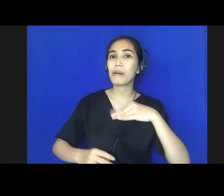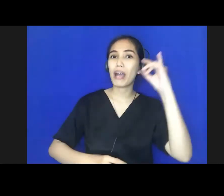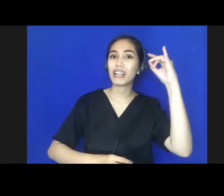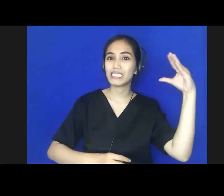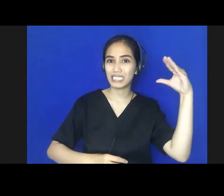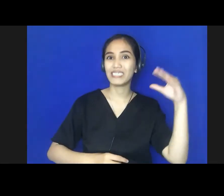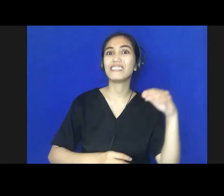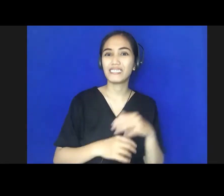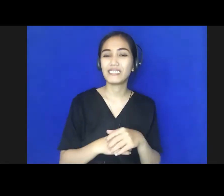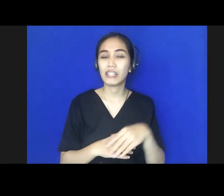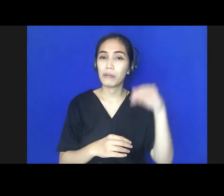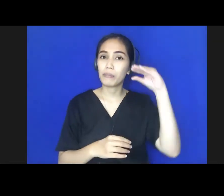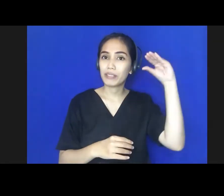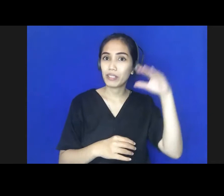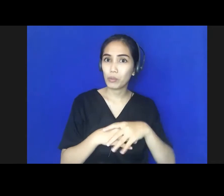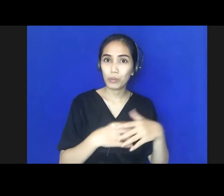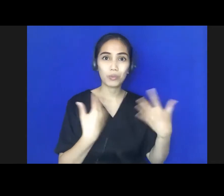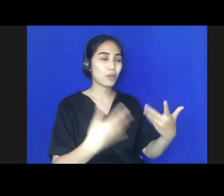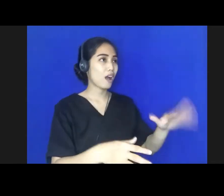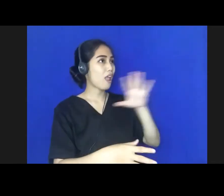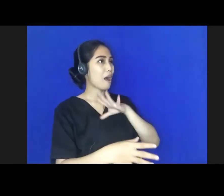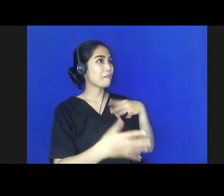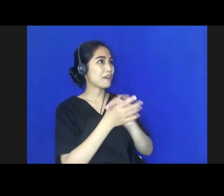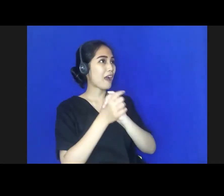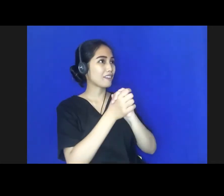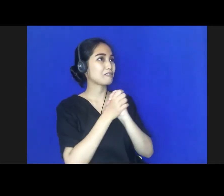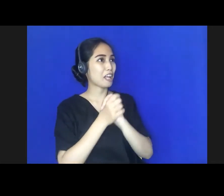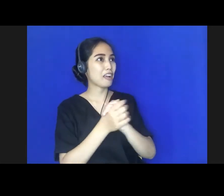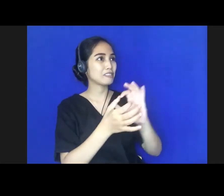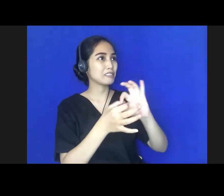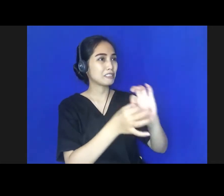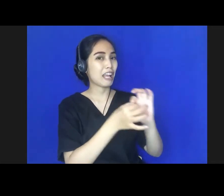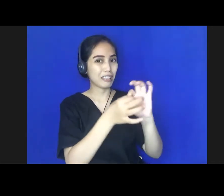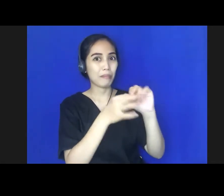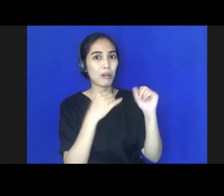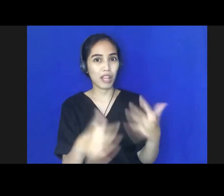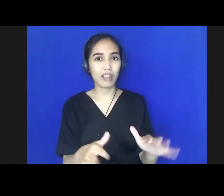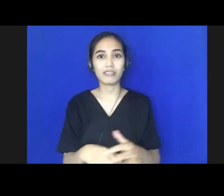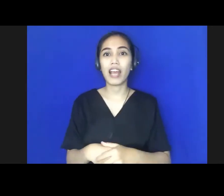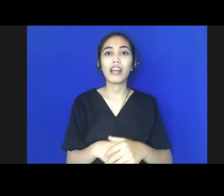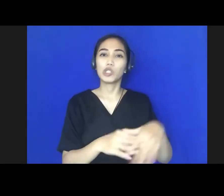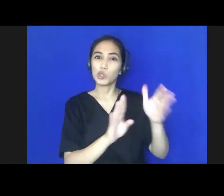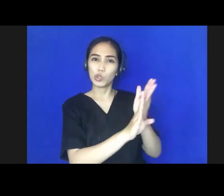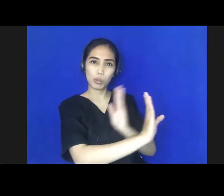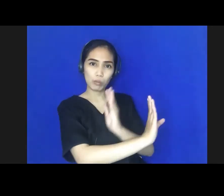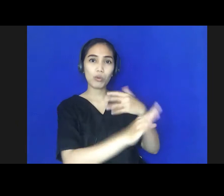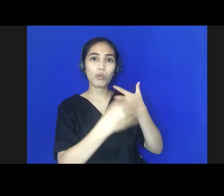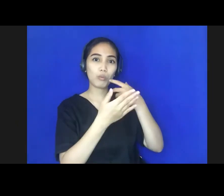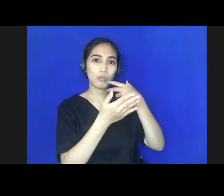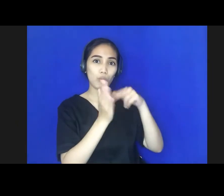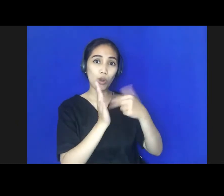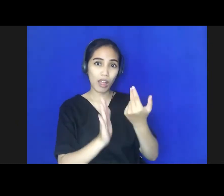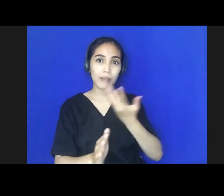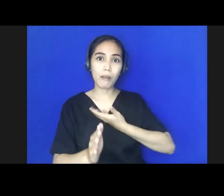namanya dulu, bekerjasama. Sebelum dimulai, saya akan membacakan CV Prof. Fasri.